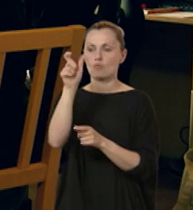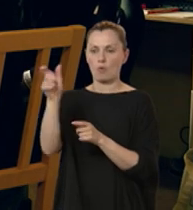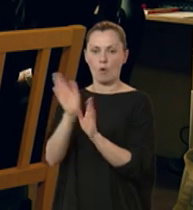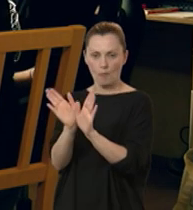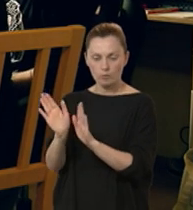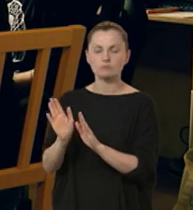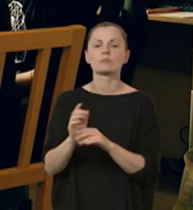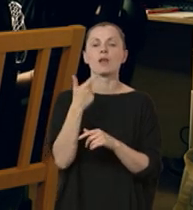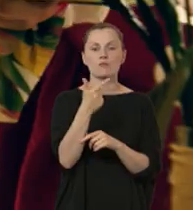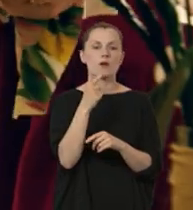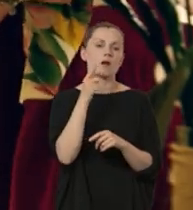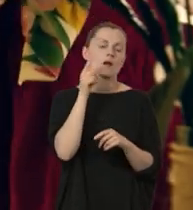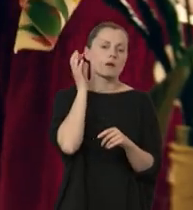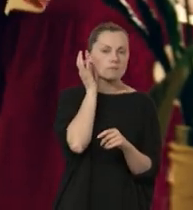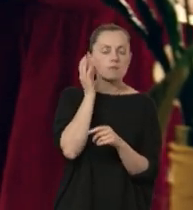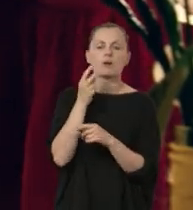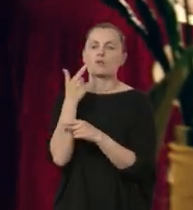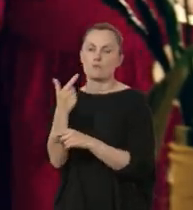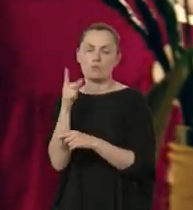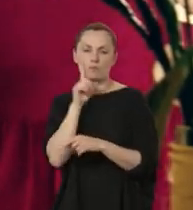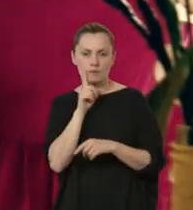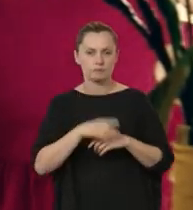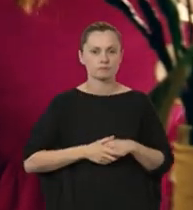podopiecznych, dwie panie i dwóch panów.